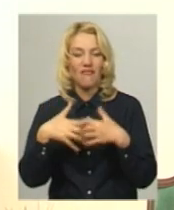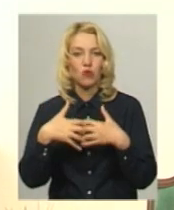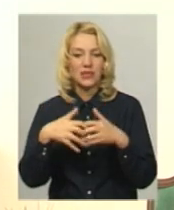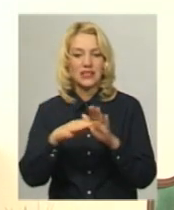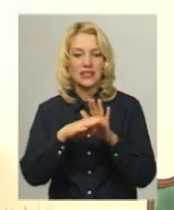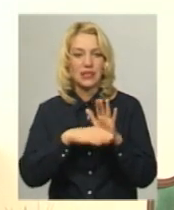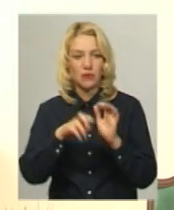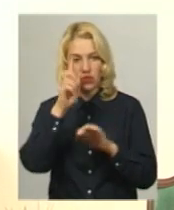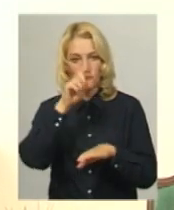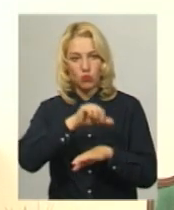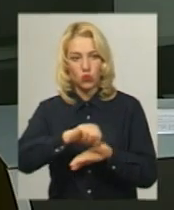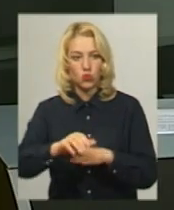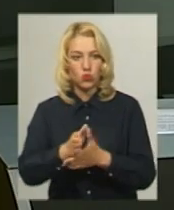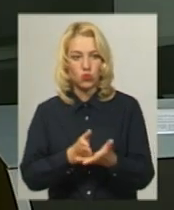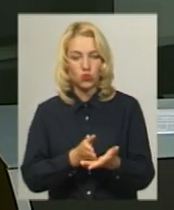систем ДБРС.